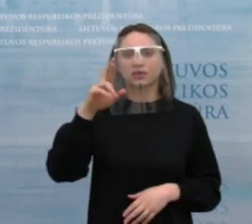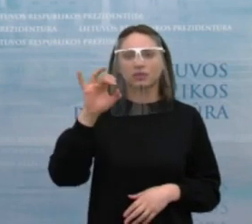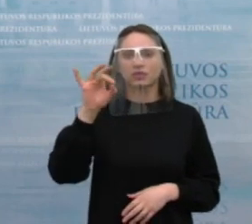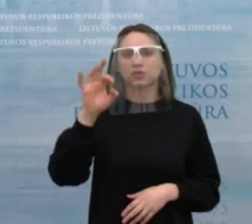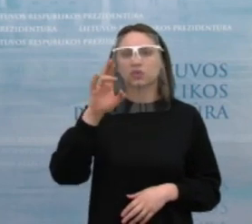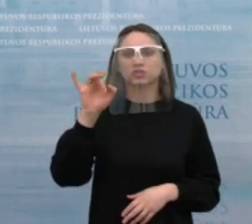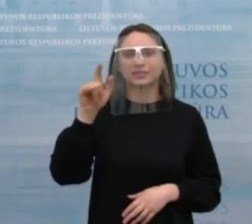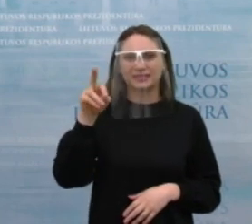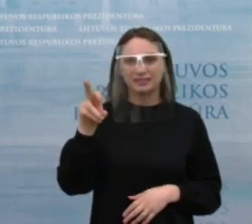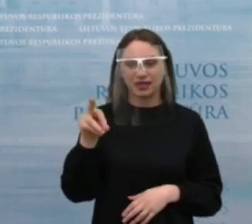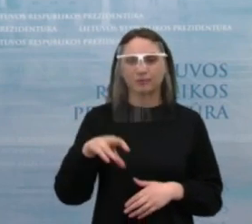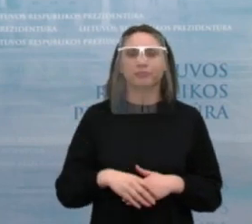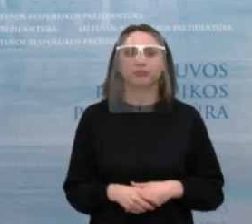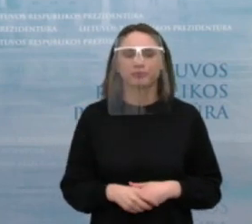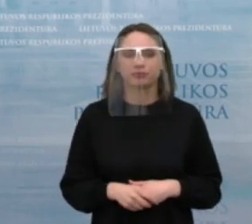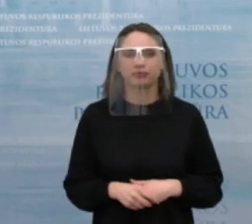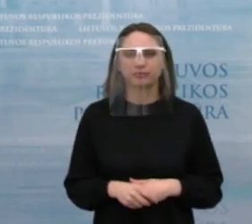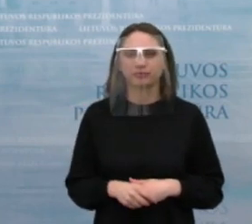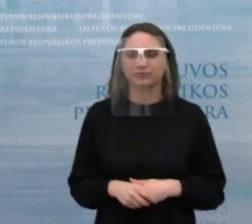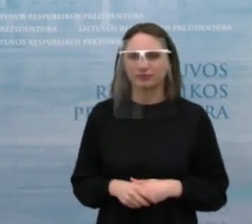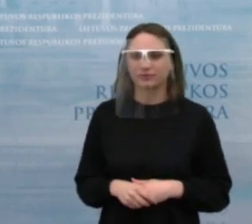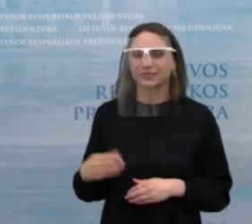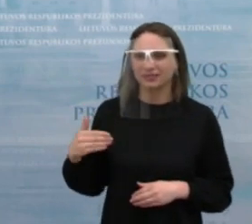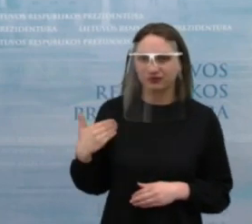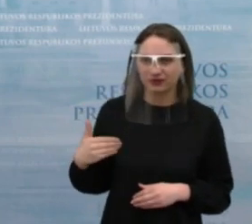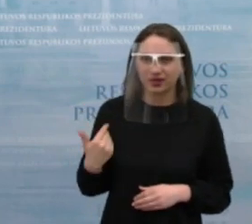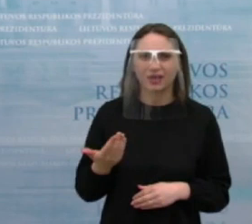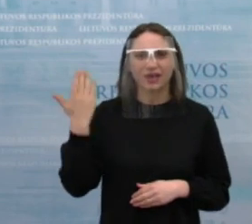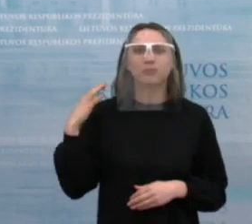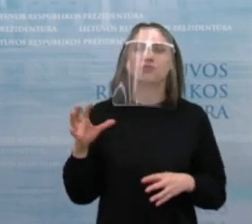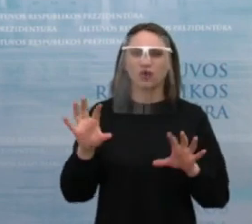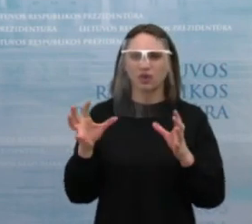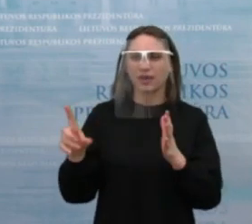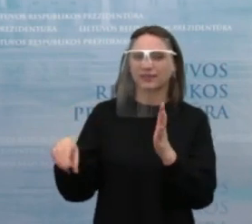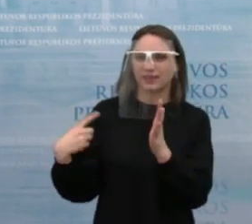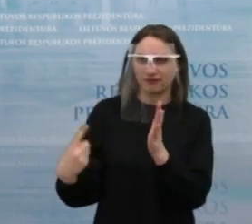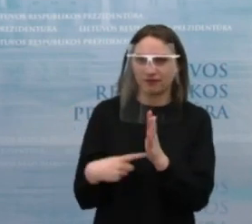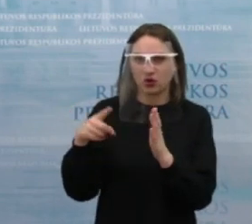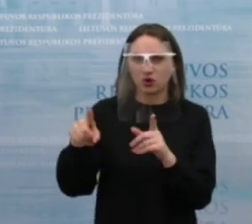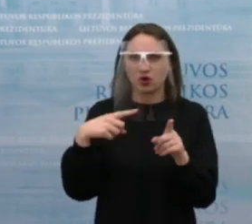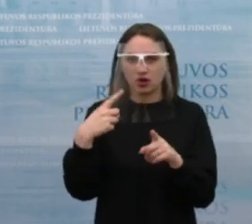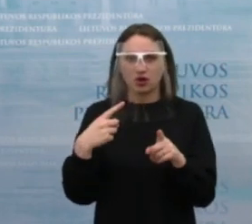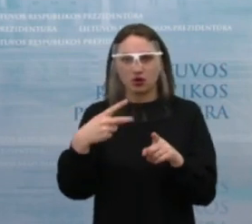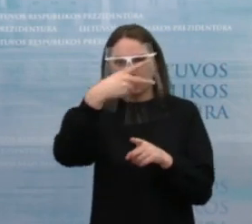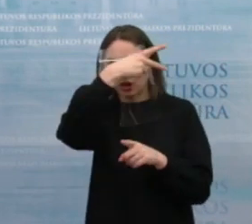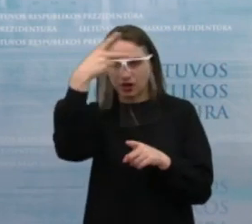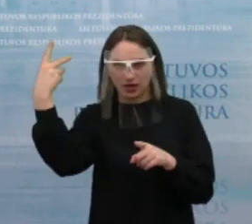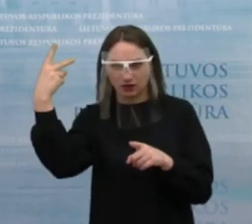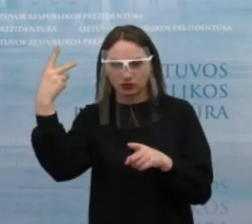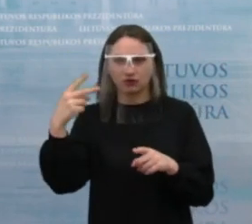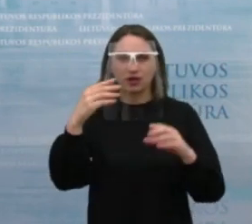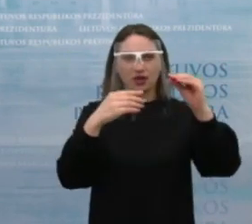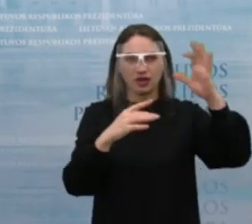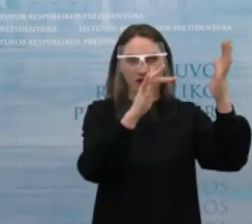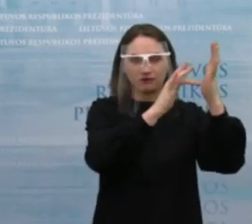InfoTV. Prašau, Gabrielė. Sveiki, Jūs kiek anksčių radijų sakėte, kad Lietuvoje nedarbas yra posantro kartu didesnis nei Europos